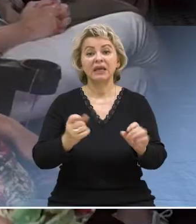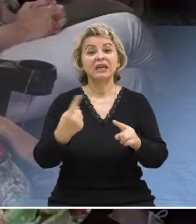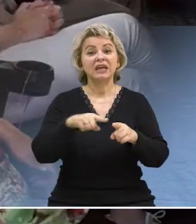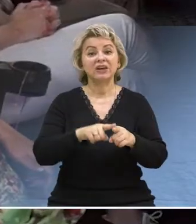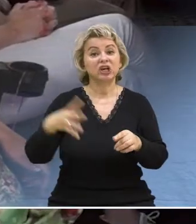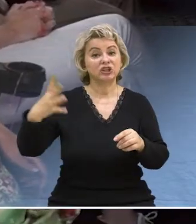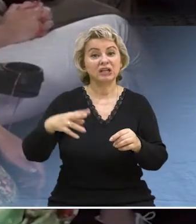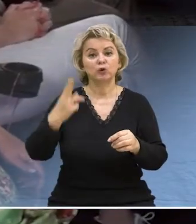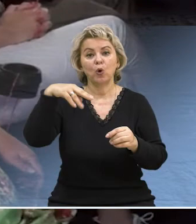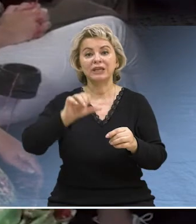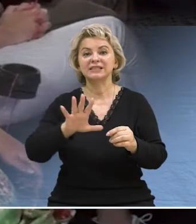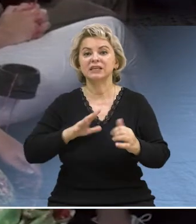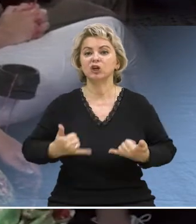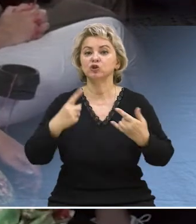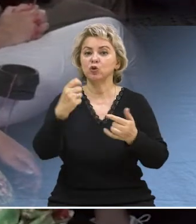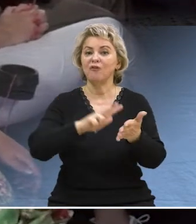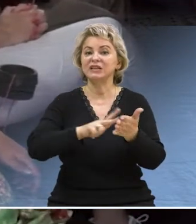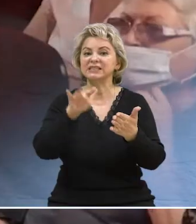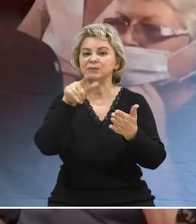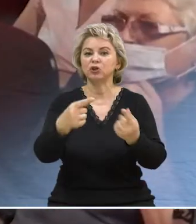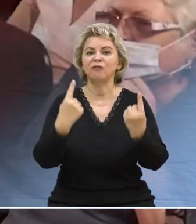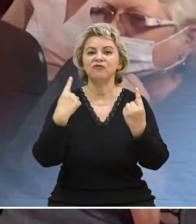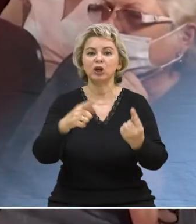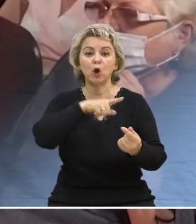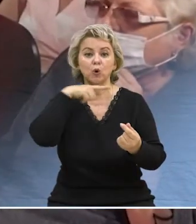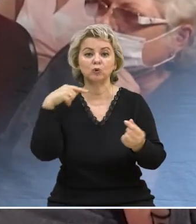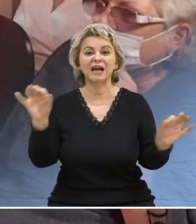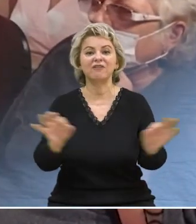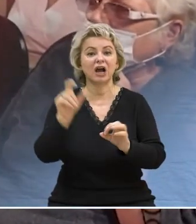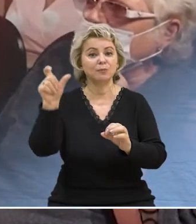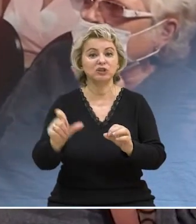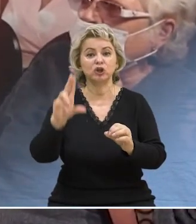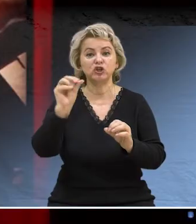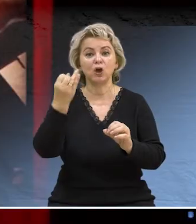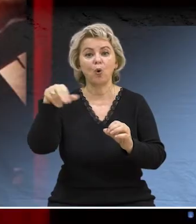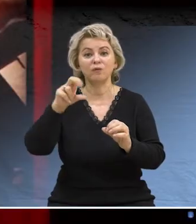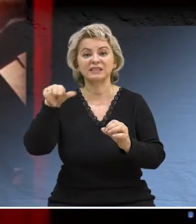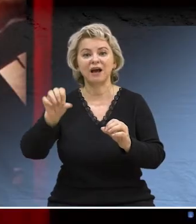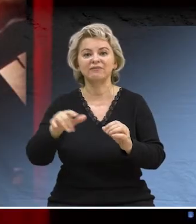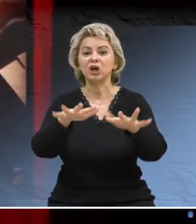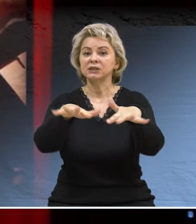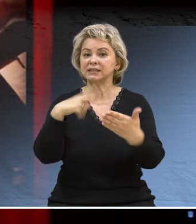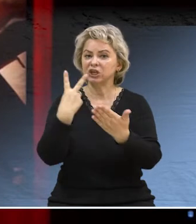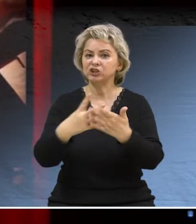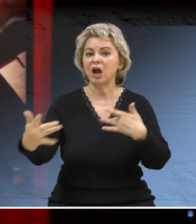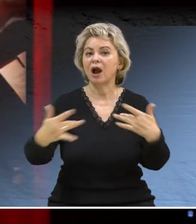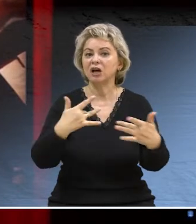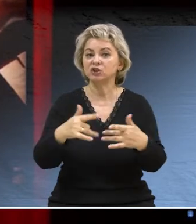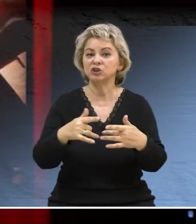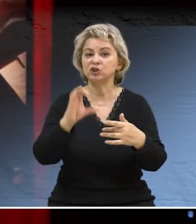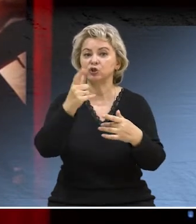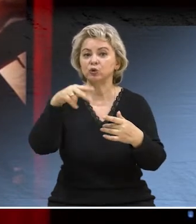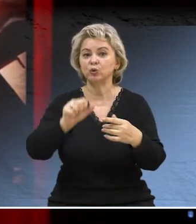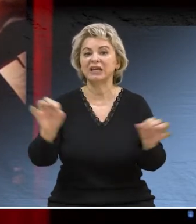Первая трансляция в Донецке была посвящена 180-летию великого русского композитора Чайковского. Зрителям был представлен